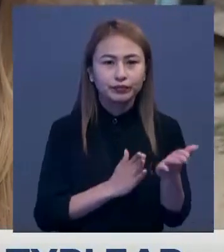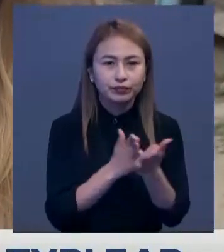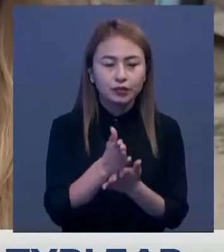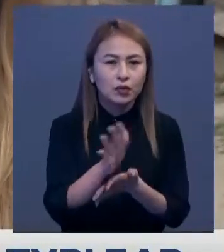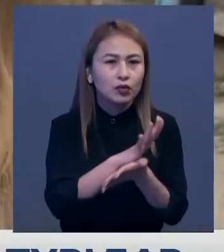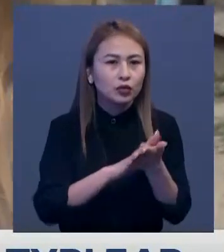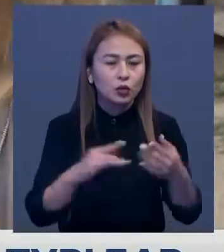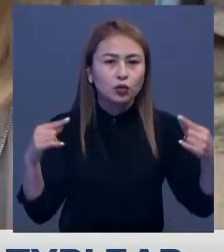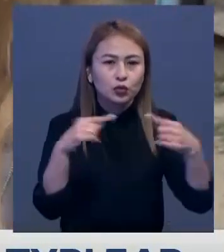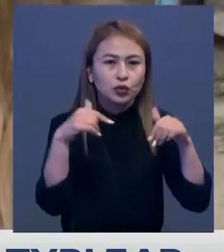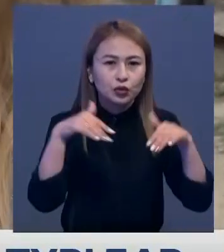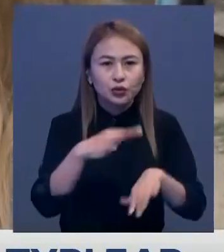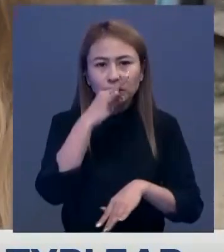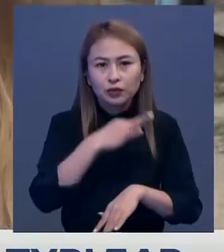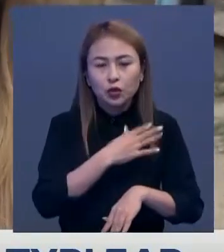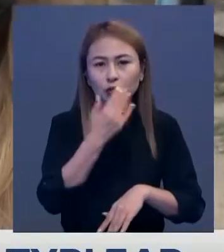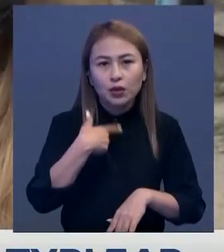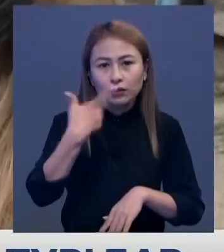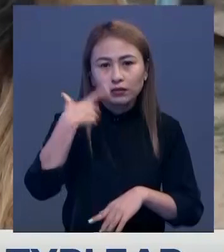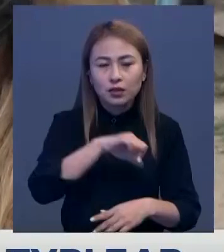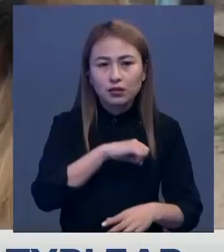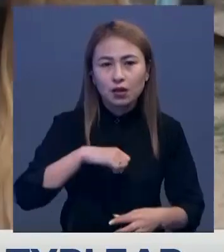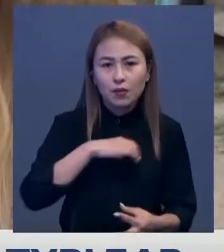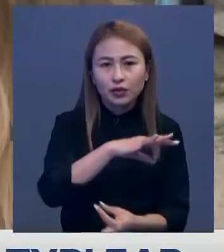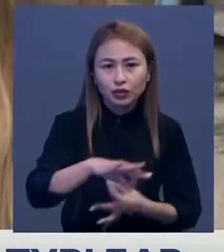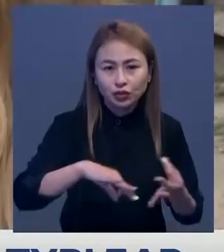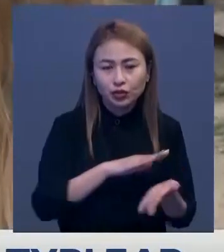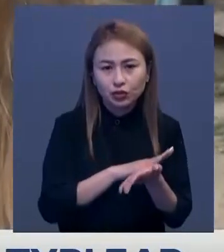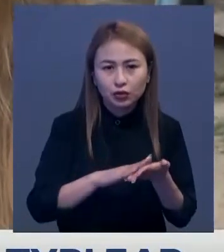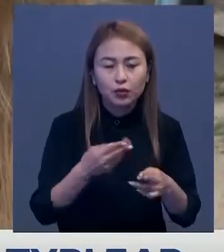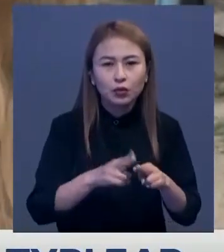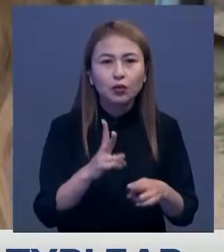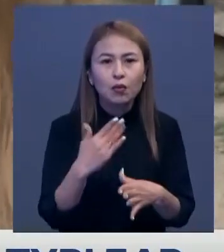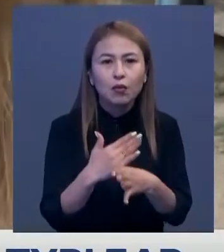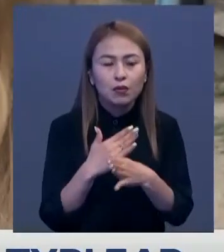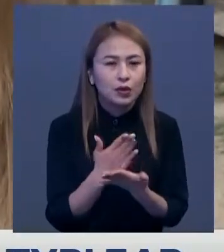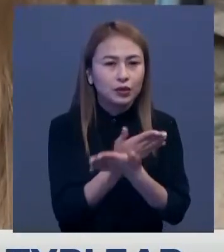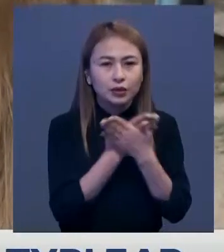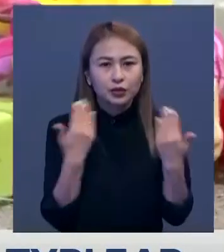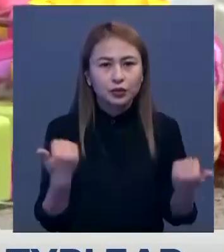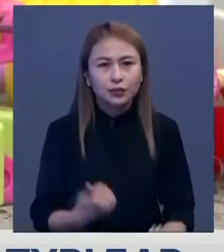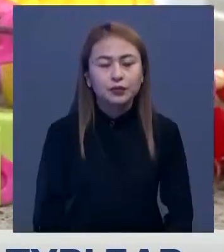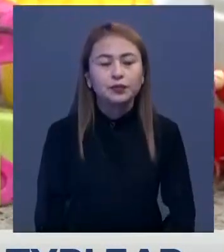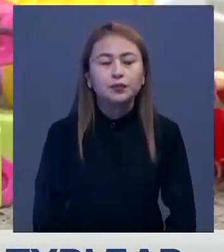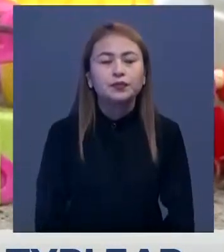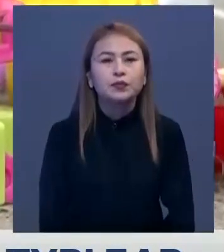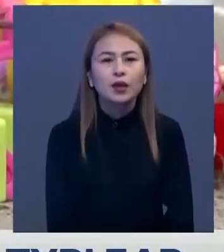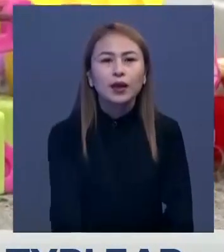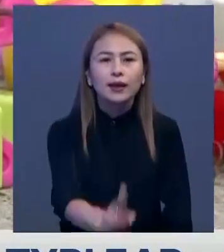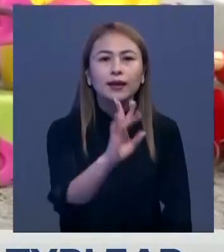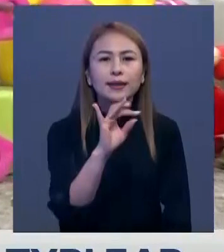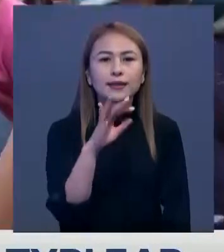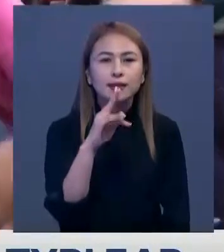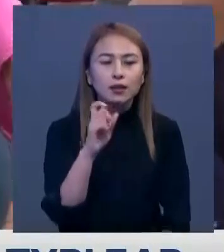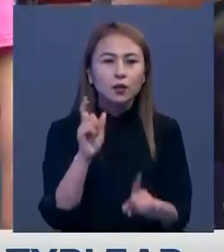Әзірген нақты шешім жоқ. Өзім жетімдер үйіндөзкен соң жанашыр ешкімін болмайтыр. Бір өмек болсы екен деймін. Кристинаның